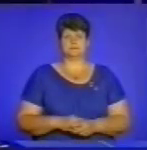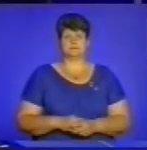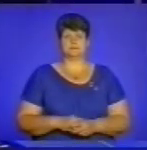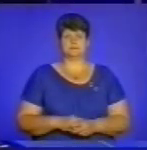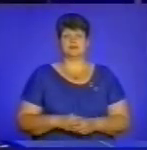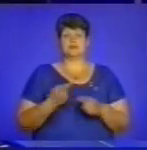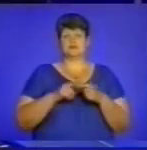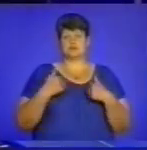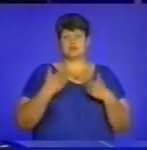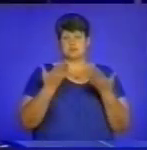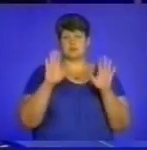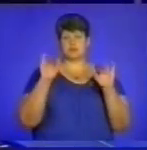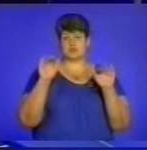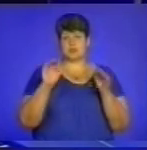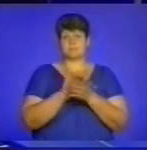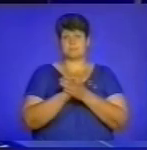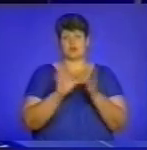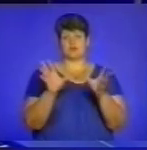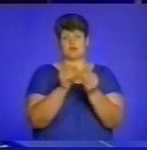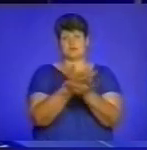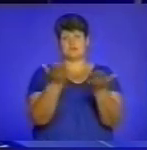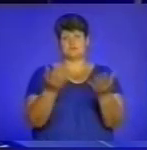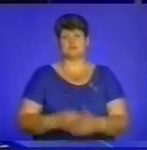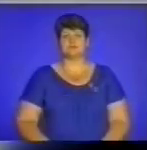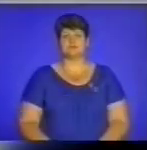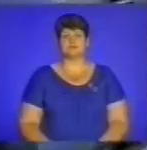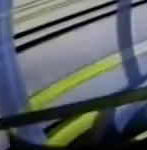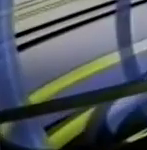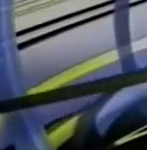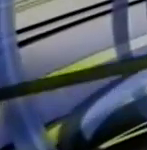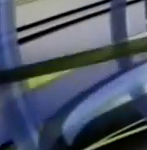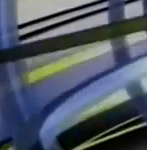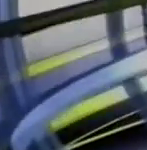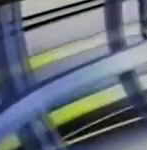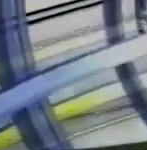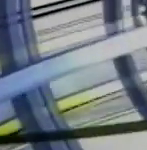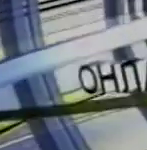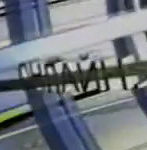На цьому я з вами прощаюся. Миру і єдності нам. Музика